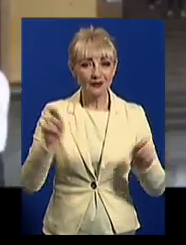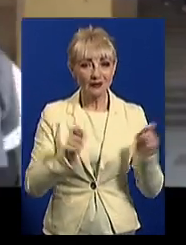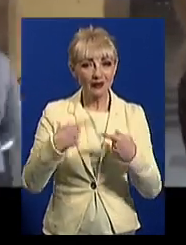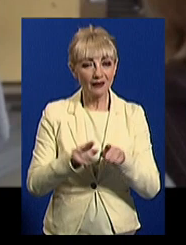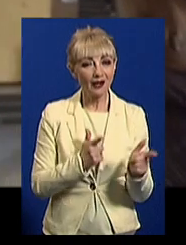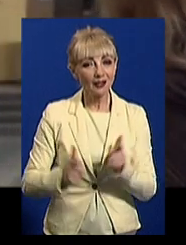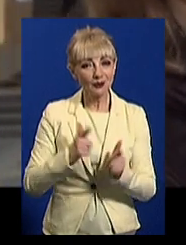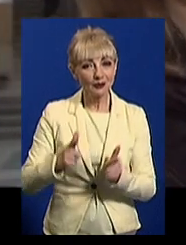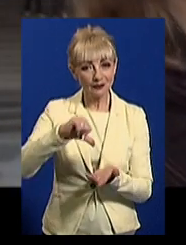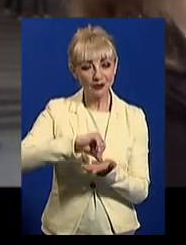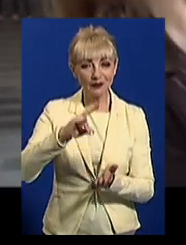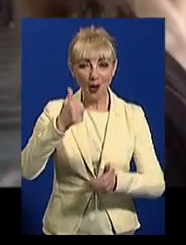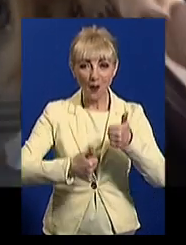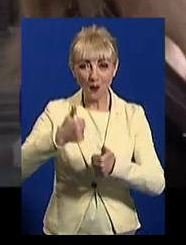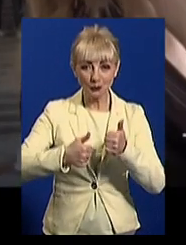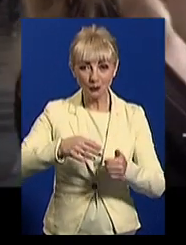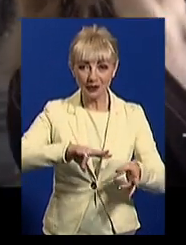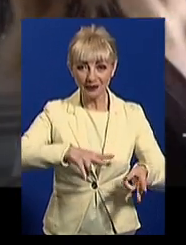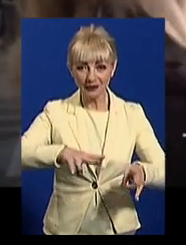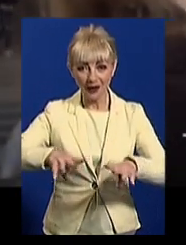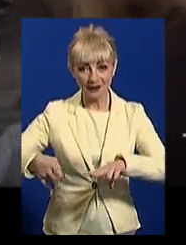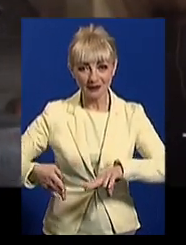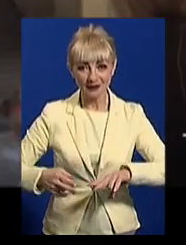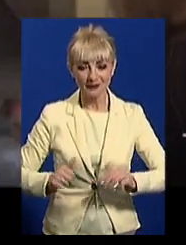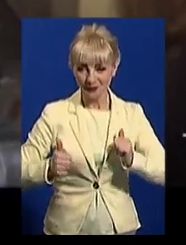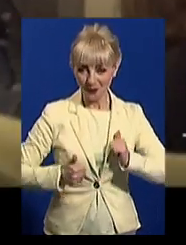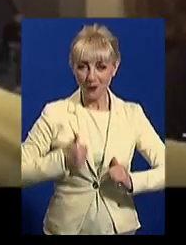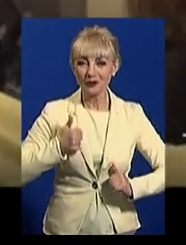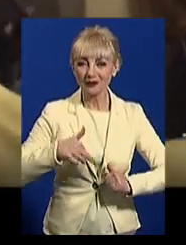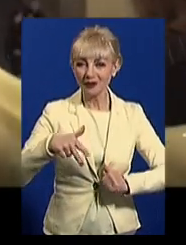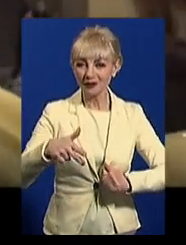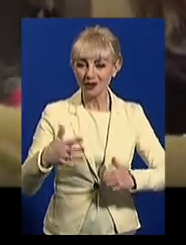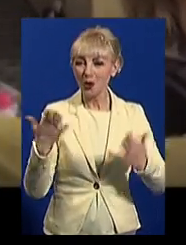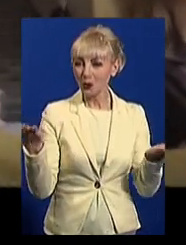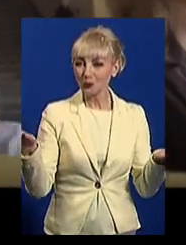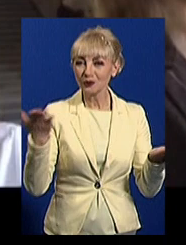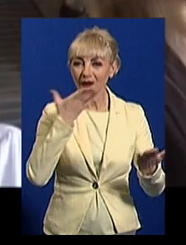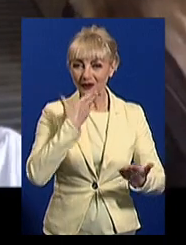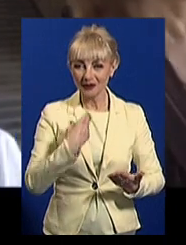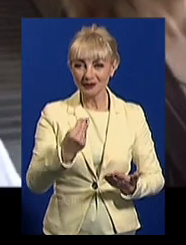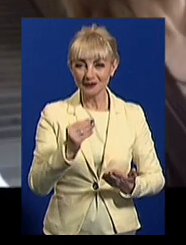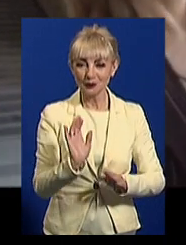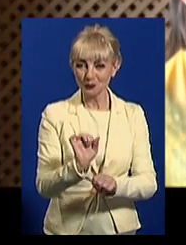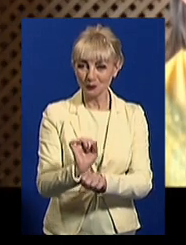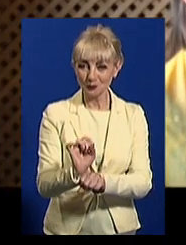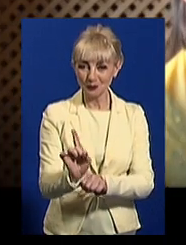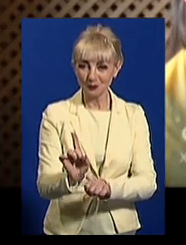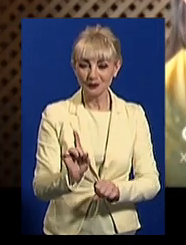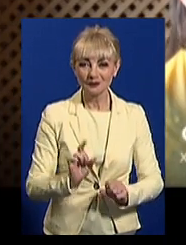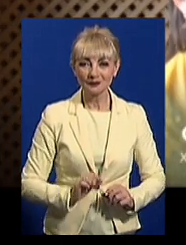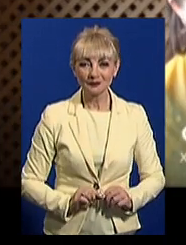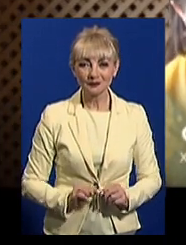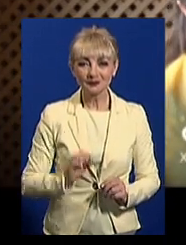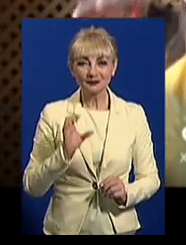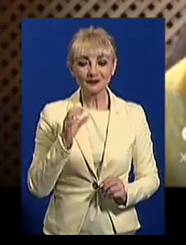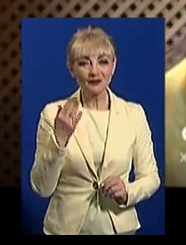готується до виступу на конкурсі танців. Голови гордо, ручки красиво. Стоп-стоп-стоп-стоп. З Вікторією